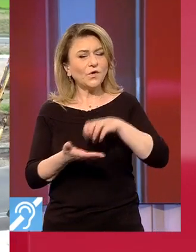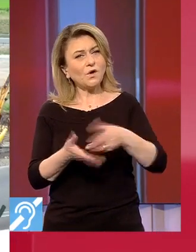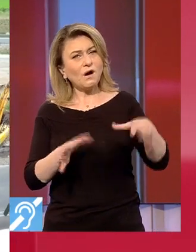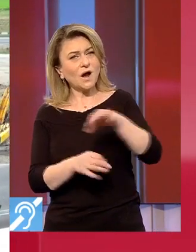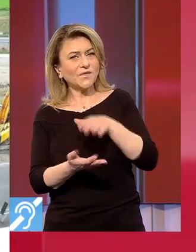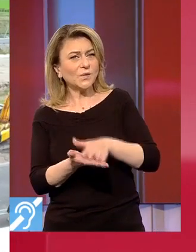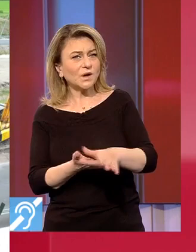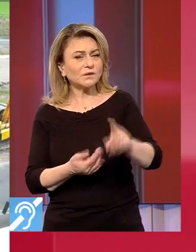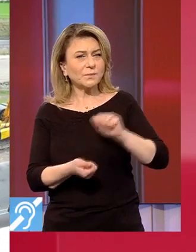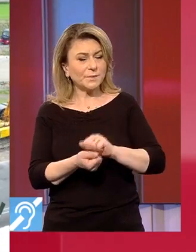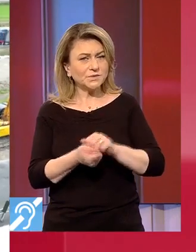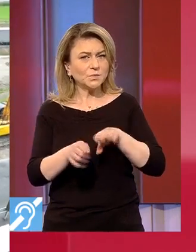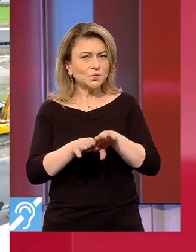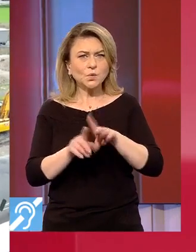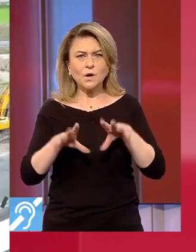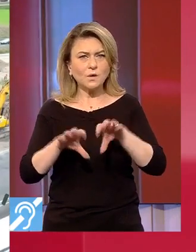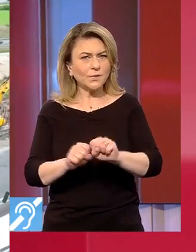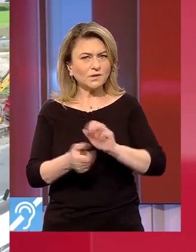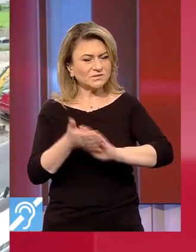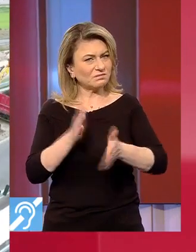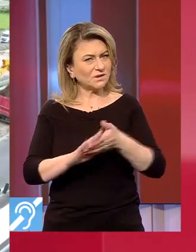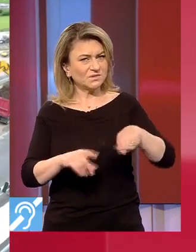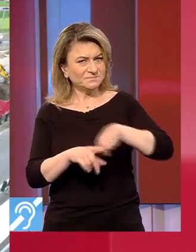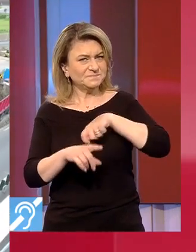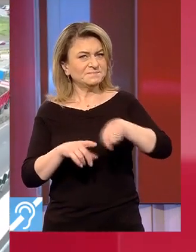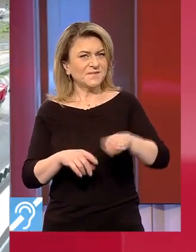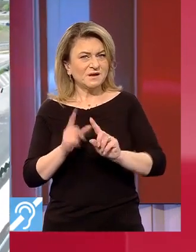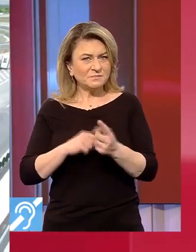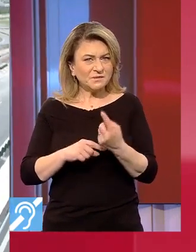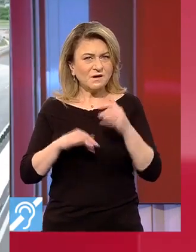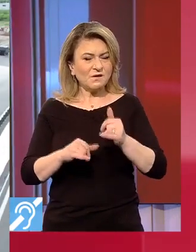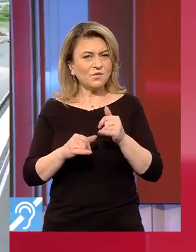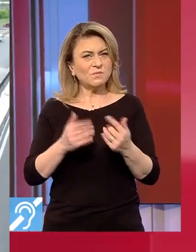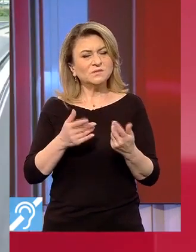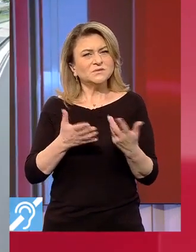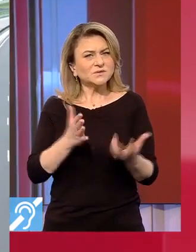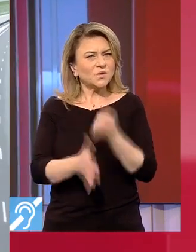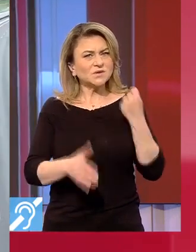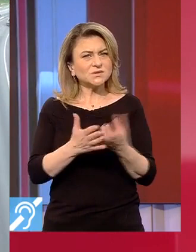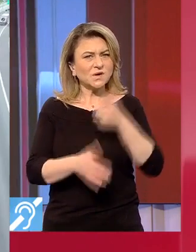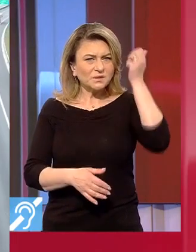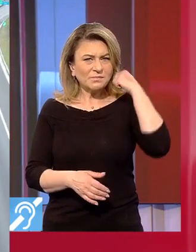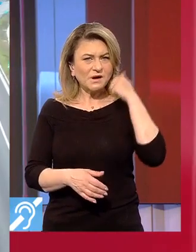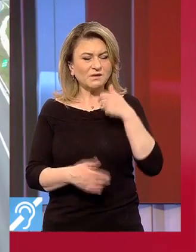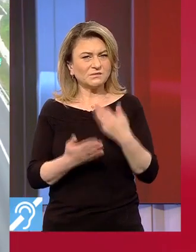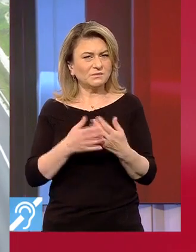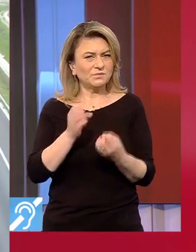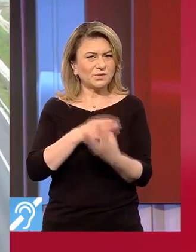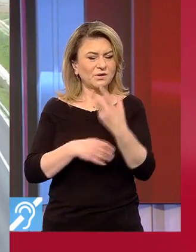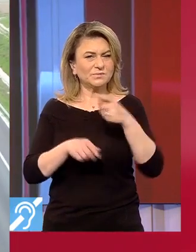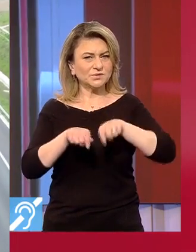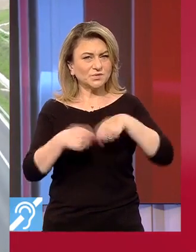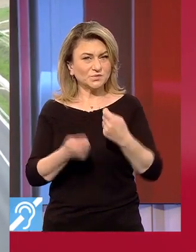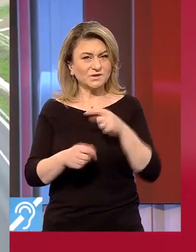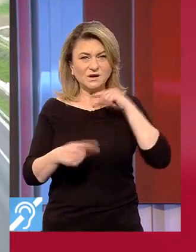lunecare de teren. Mâncitorii nici n-au apucat să termine de reparat prima fisură, că au început acum să scoată asfaltul de pe segmentul de drum proaspăt surpat,